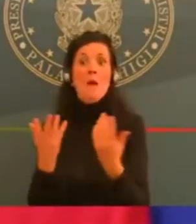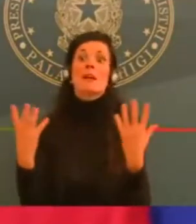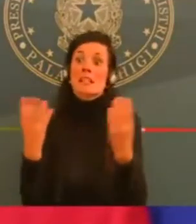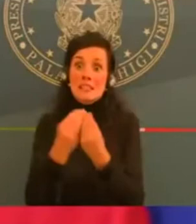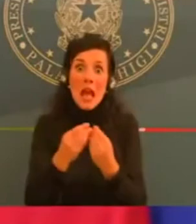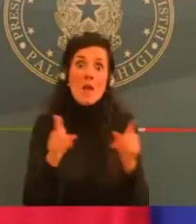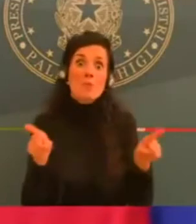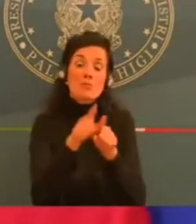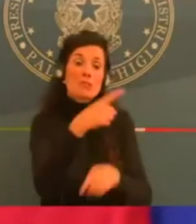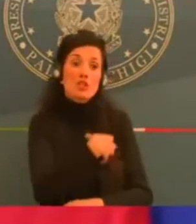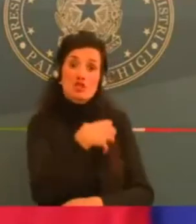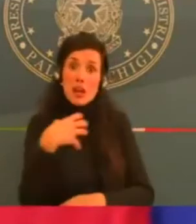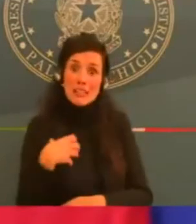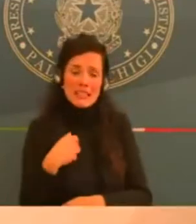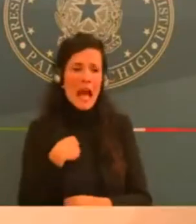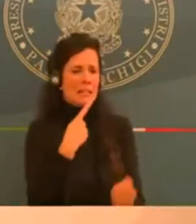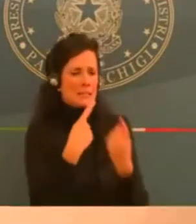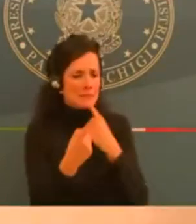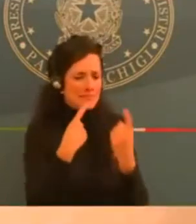e affida la risposta alla scienza.